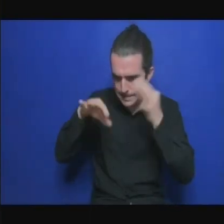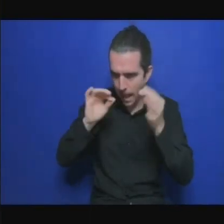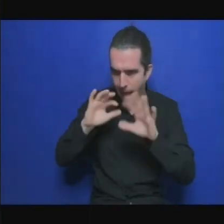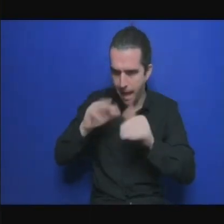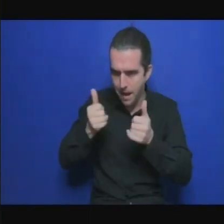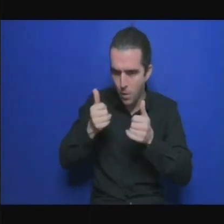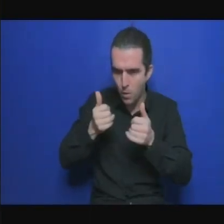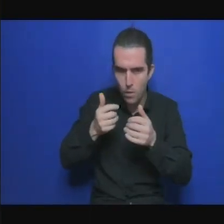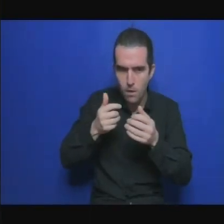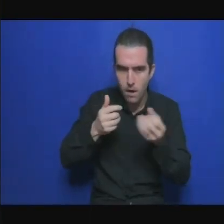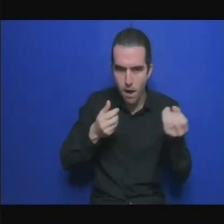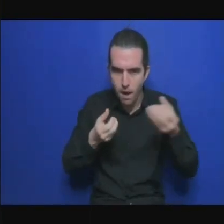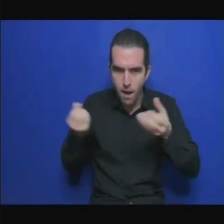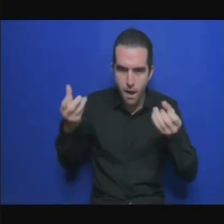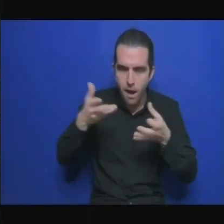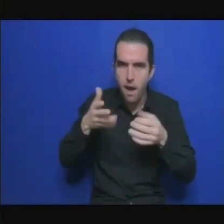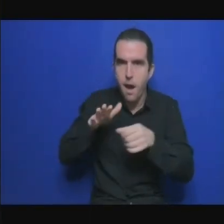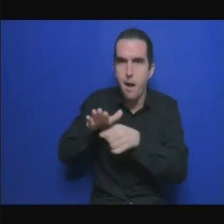diffusé largement